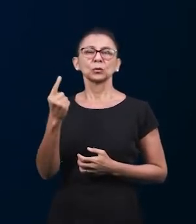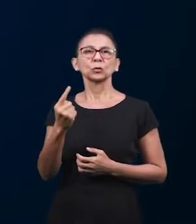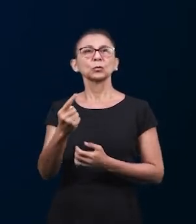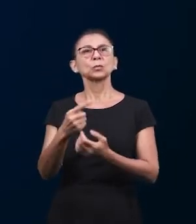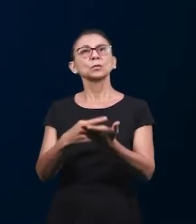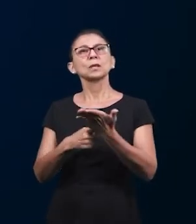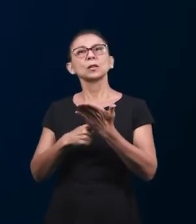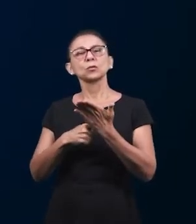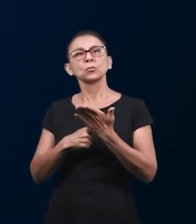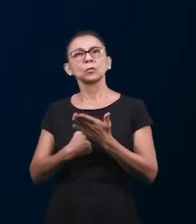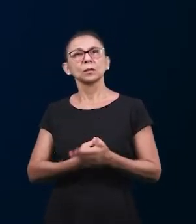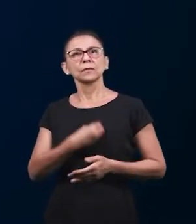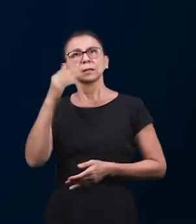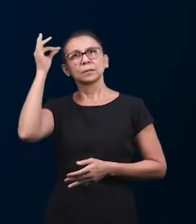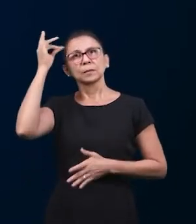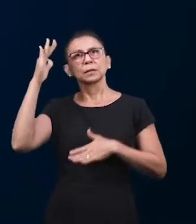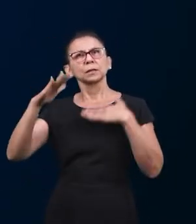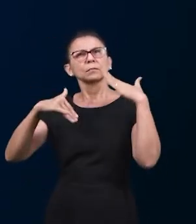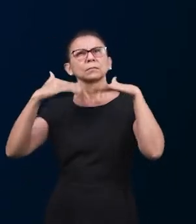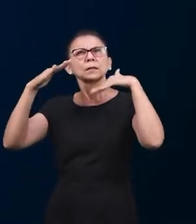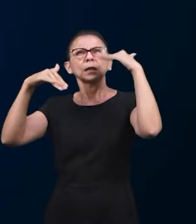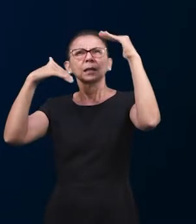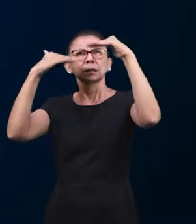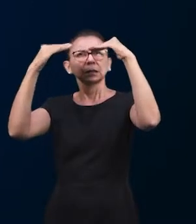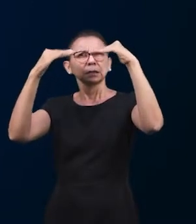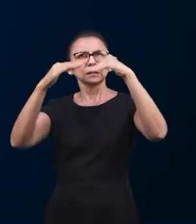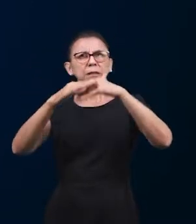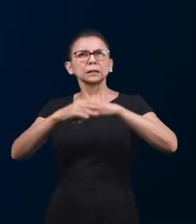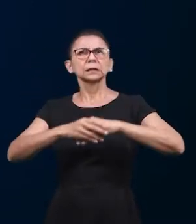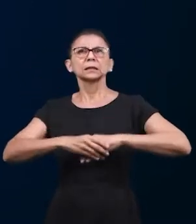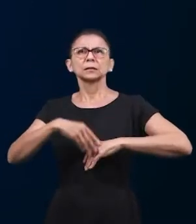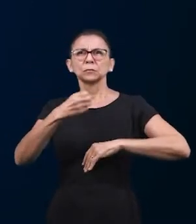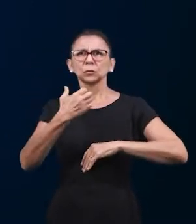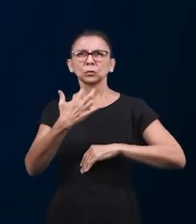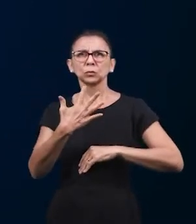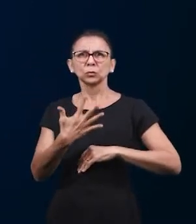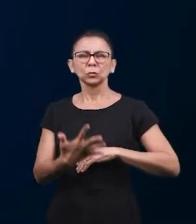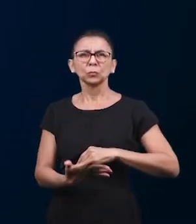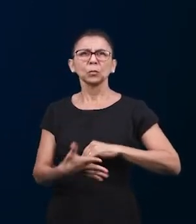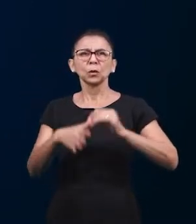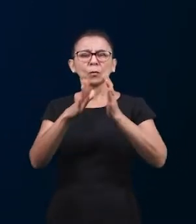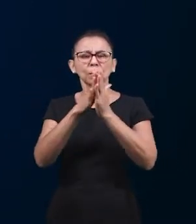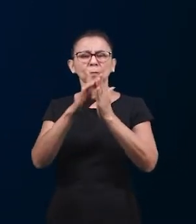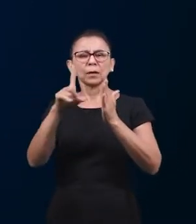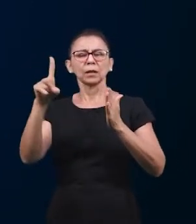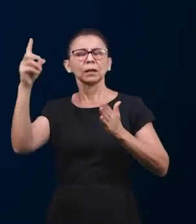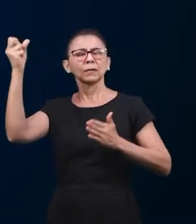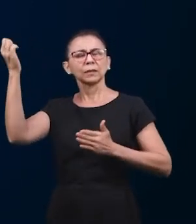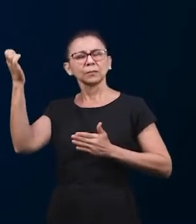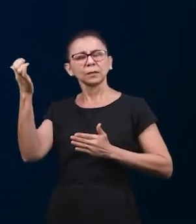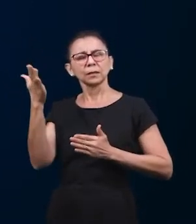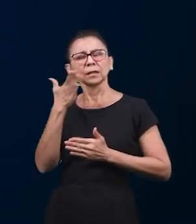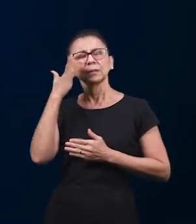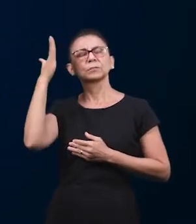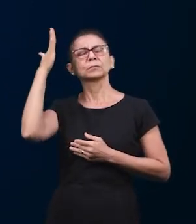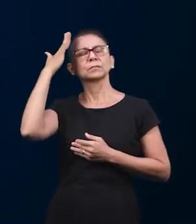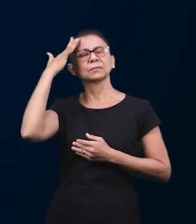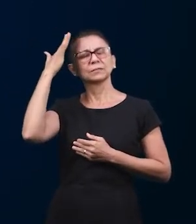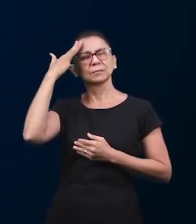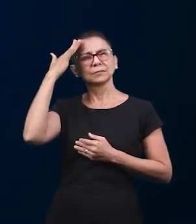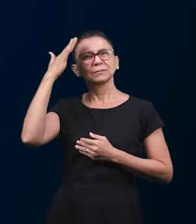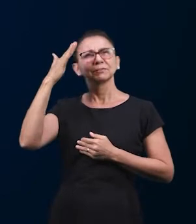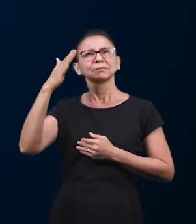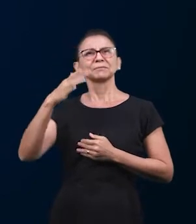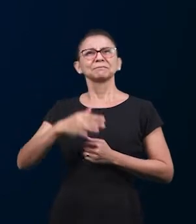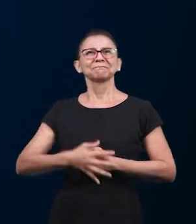видим, как рост происходит по мере того, как мы познаем и понимаем Слово Господнее.